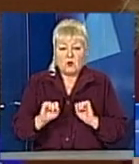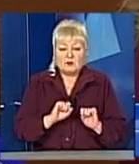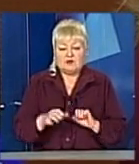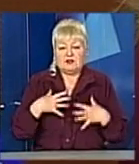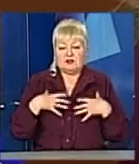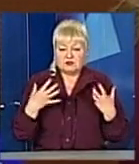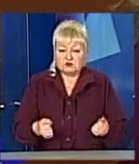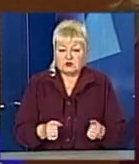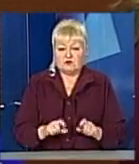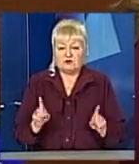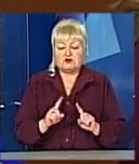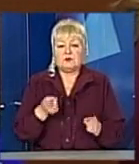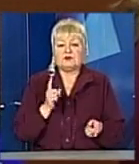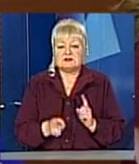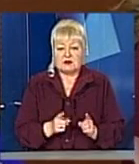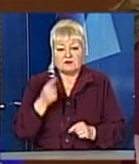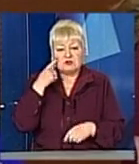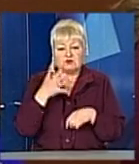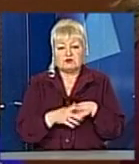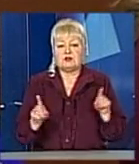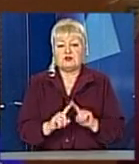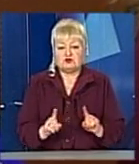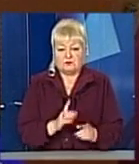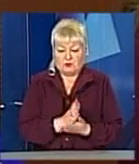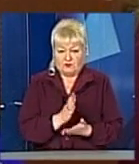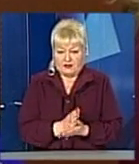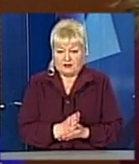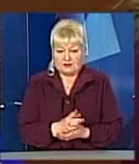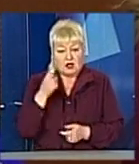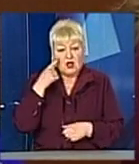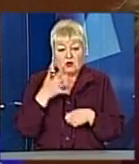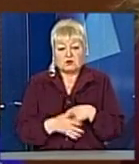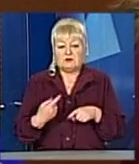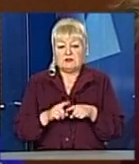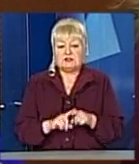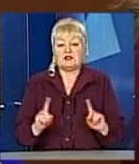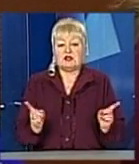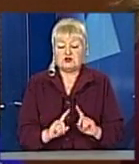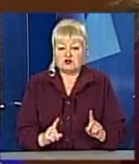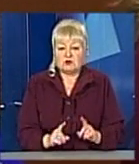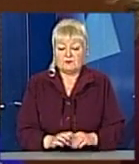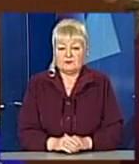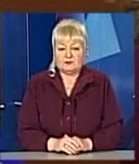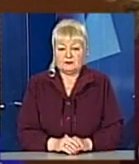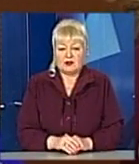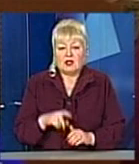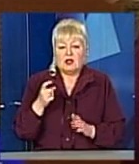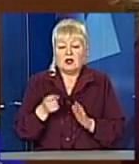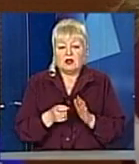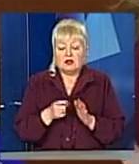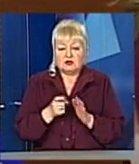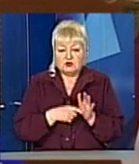закладів, щоб зрозуміти, що відбувається, розуміючи те, що це дослідження